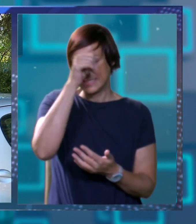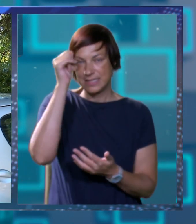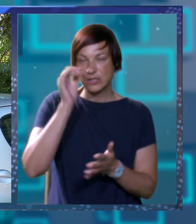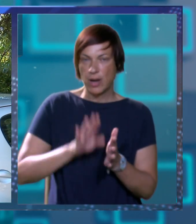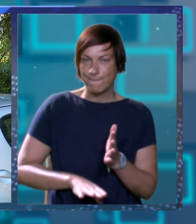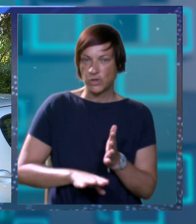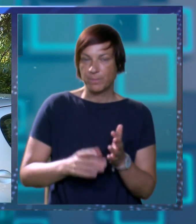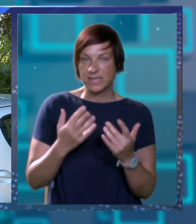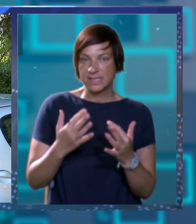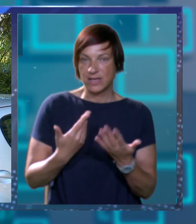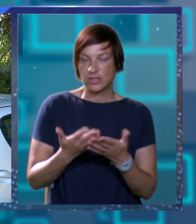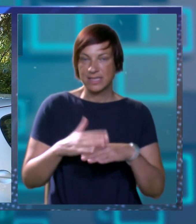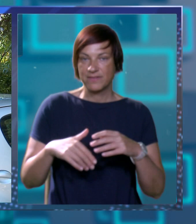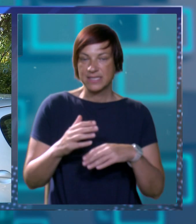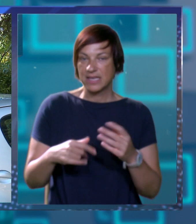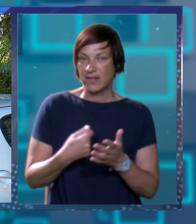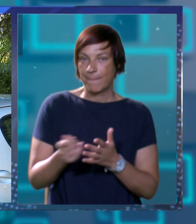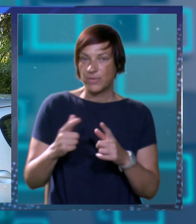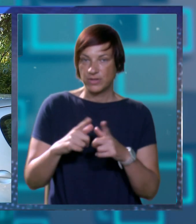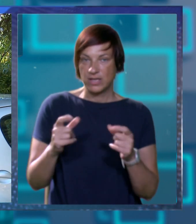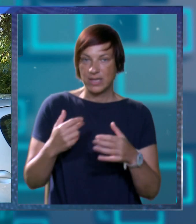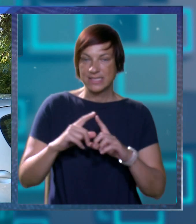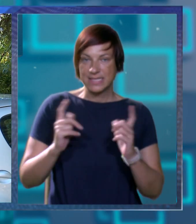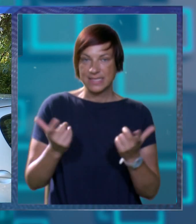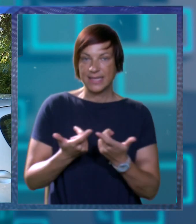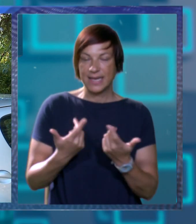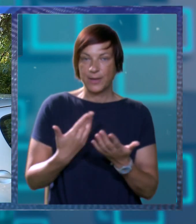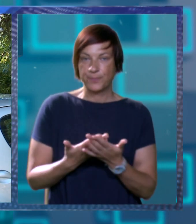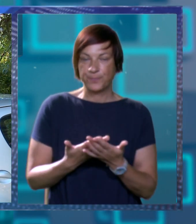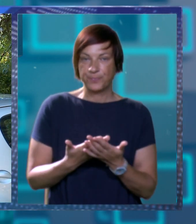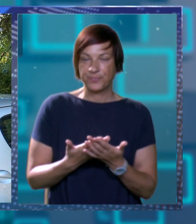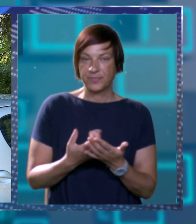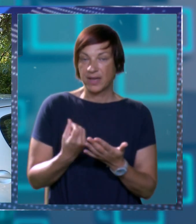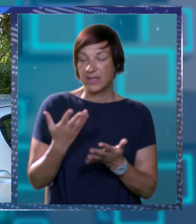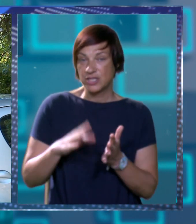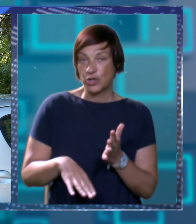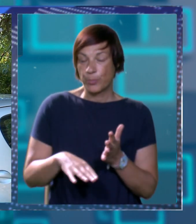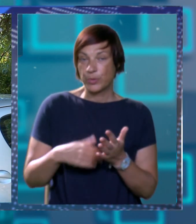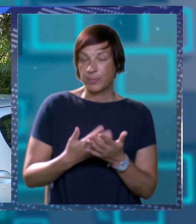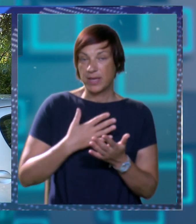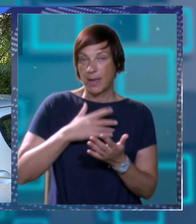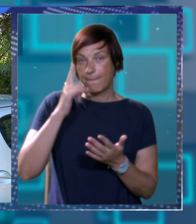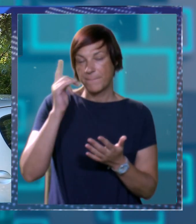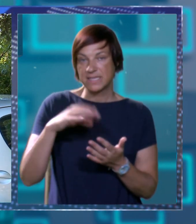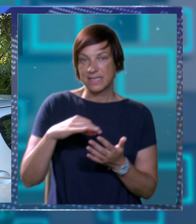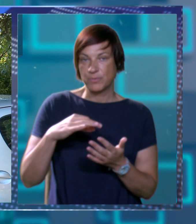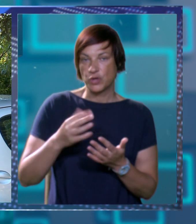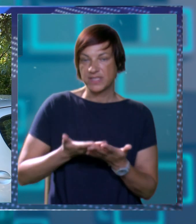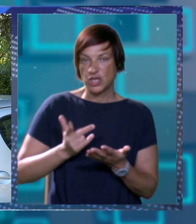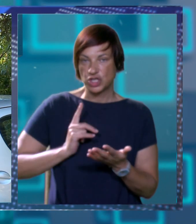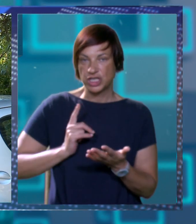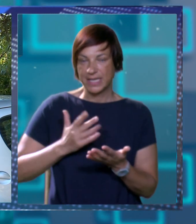donekle podbacila Koliko ste Vi zadovoljni sa prodajem ulaznica za zidine? Pa to kad rešte podbacila to prvenstvene nam se ovisi o nečim